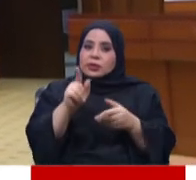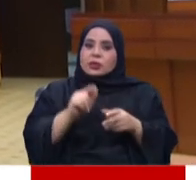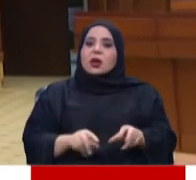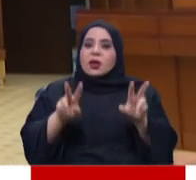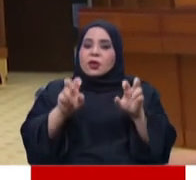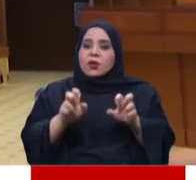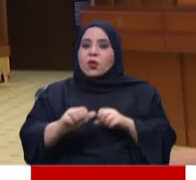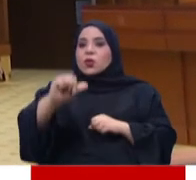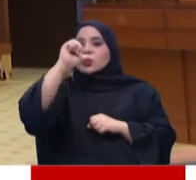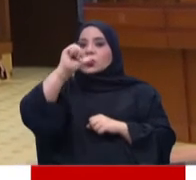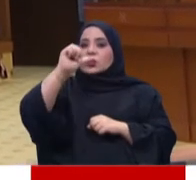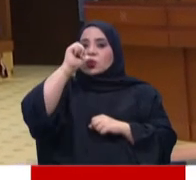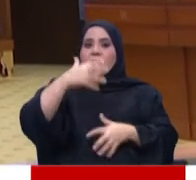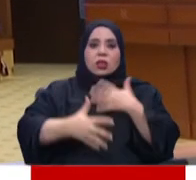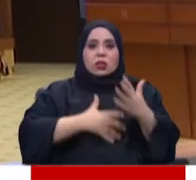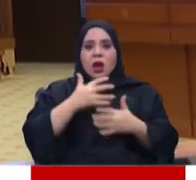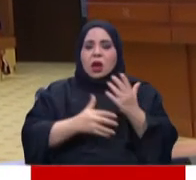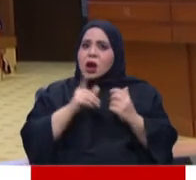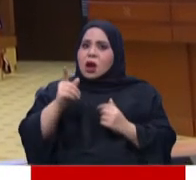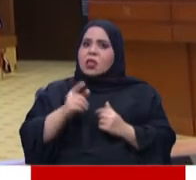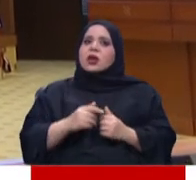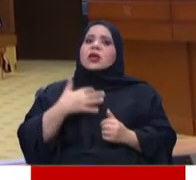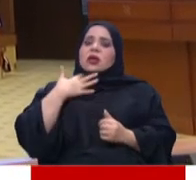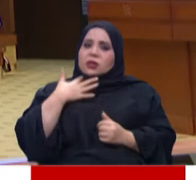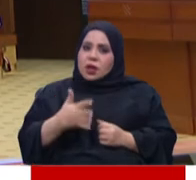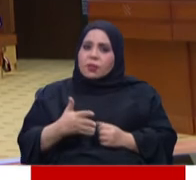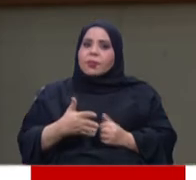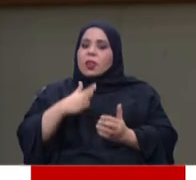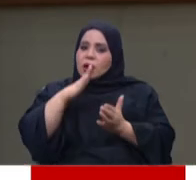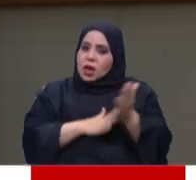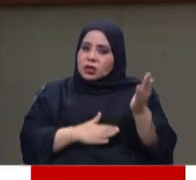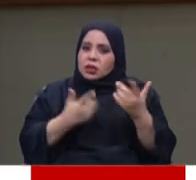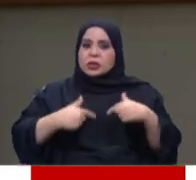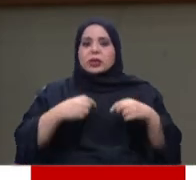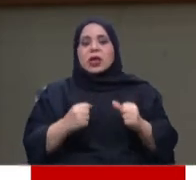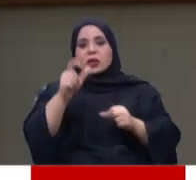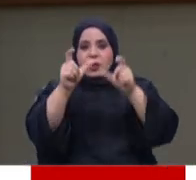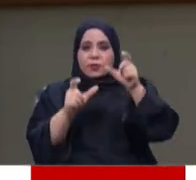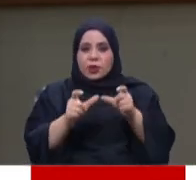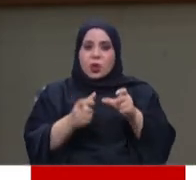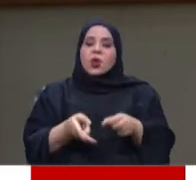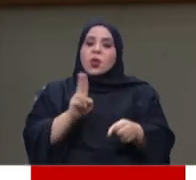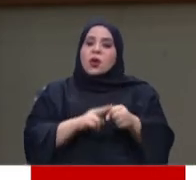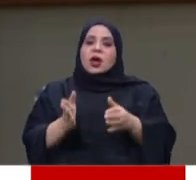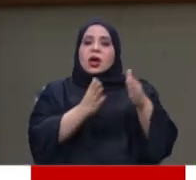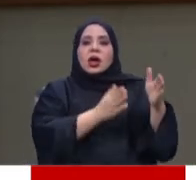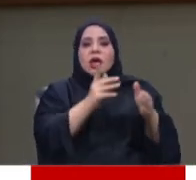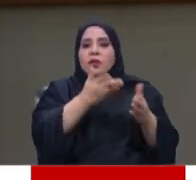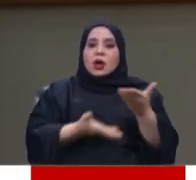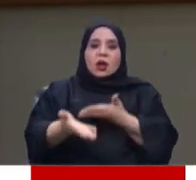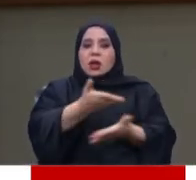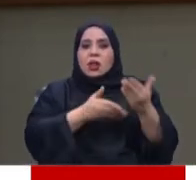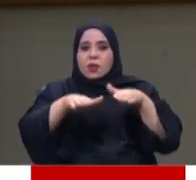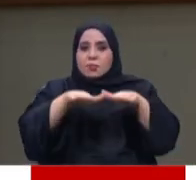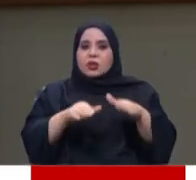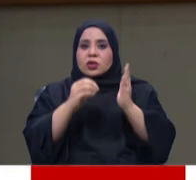استهلاك مشروبات الطاقة نظرا لما تخلفه من آثار ضارة على صحة الأفراد ثم ناقش المجلس مشروع